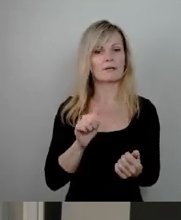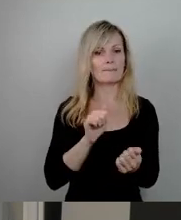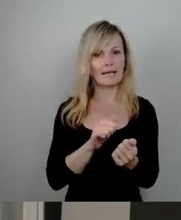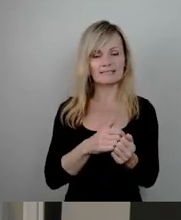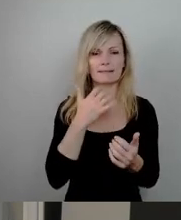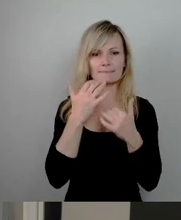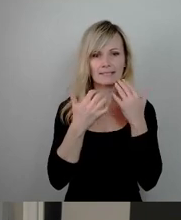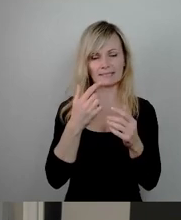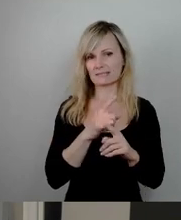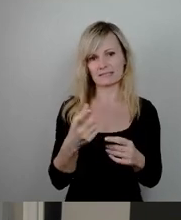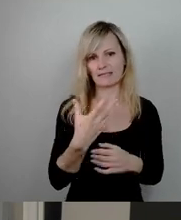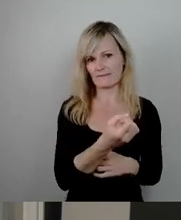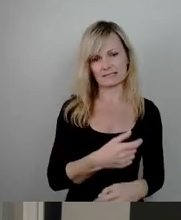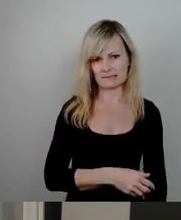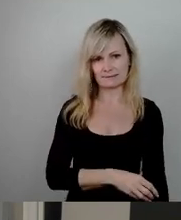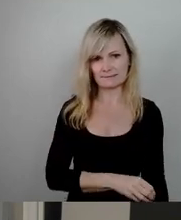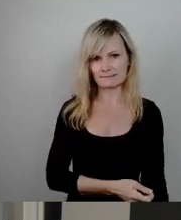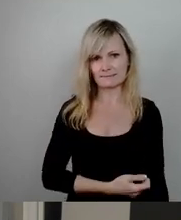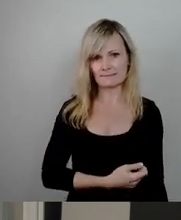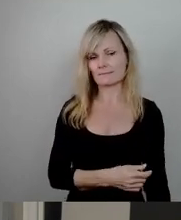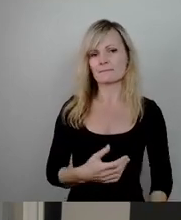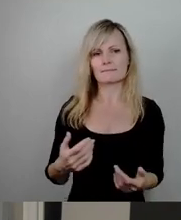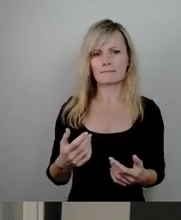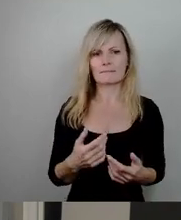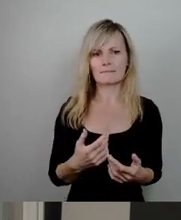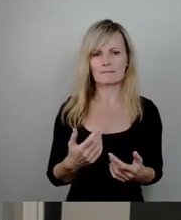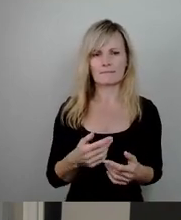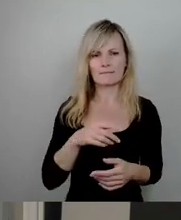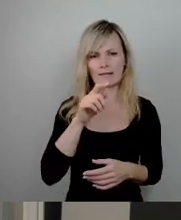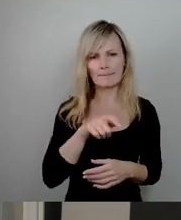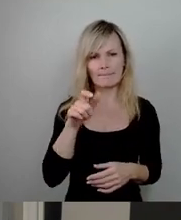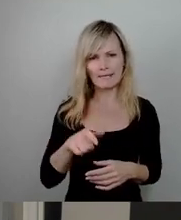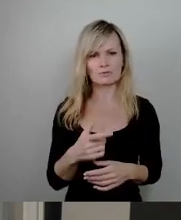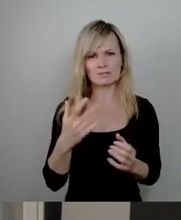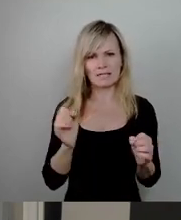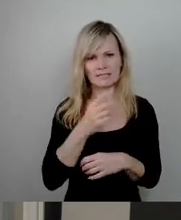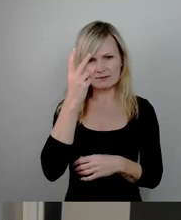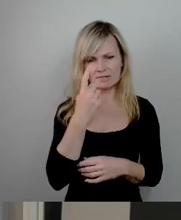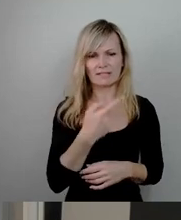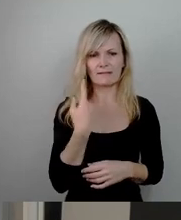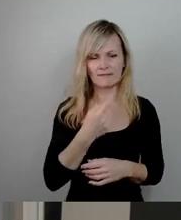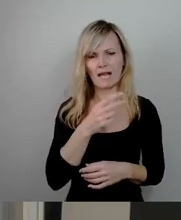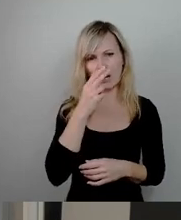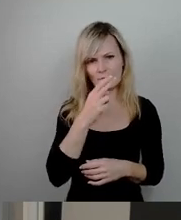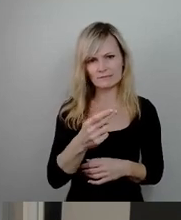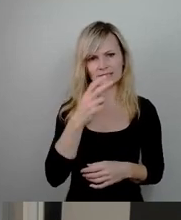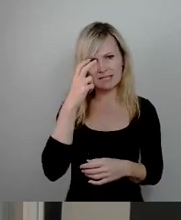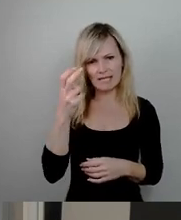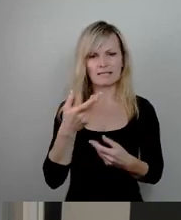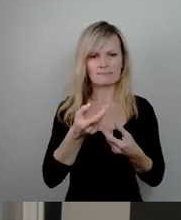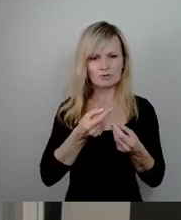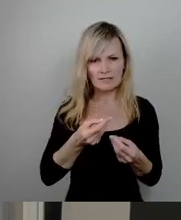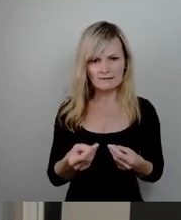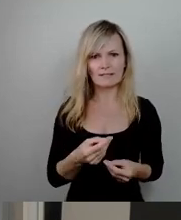erfassen. Die können einfach nicht erfassen, womit wir uns im Aufsichtsrat beschäftigen, womit sich die Verwaltung beschäftigt, womit wir uns hier